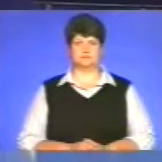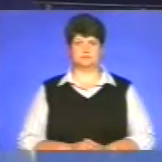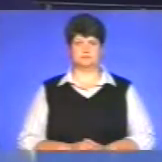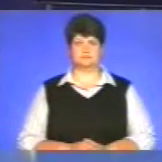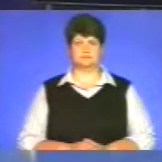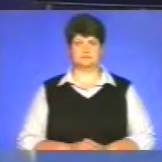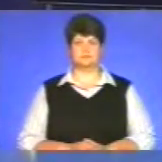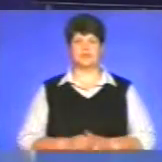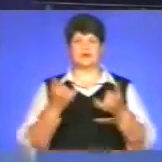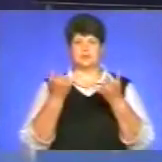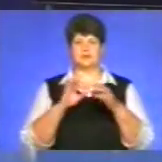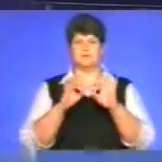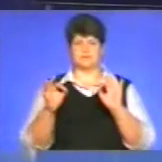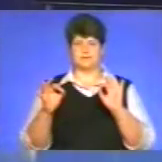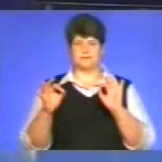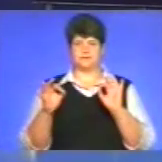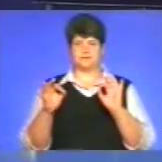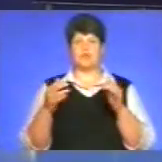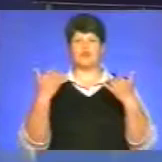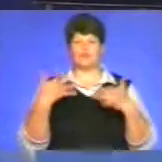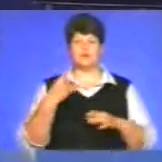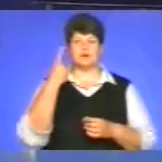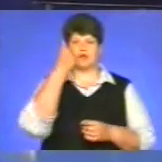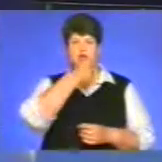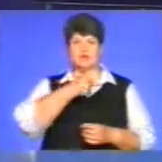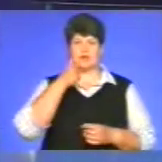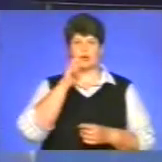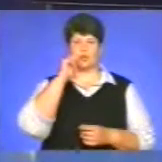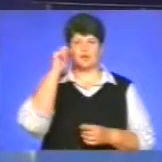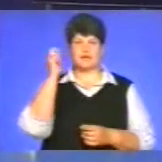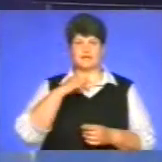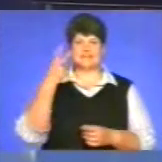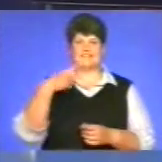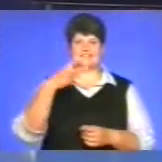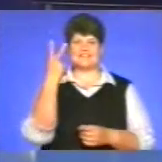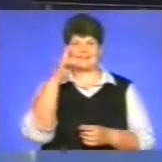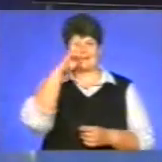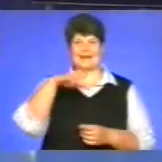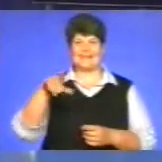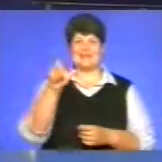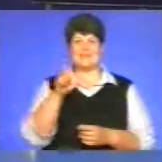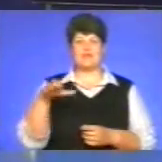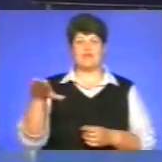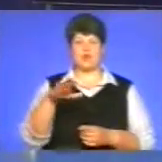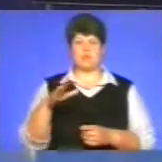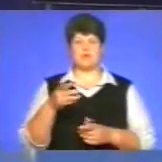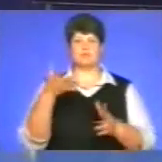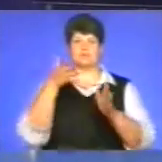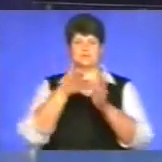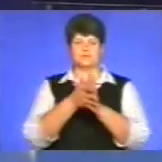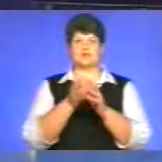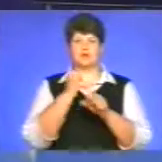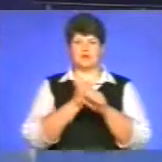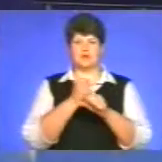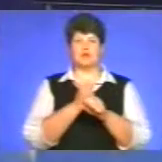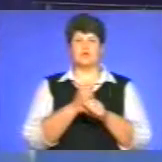А тепер докладніше. Вже рік як Україна, як і 22 країни Європи ратифікувала конвенцію «Медіакрайм»,